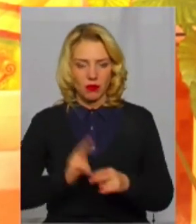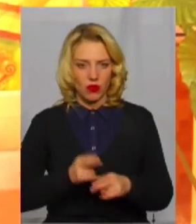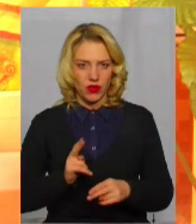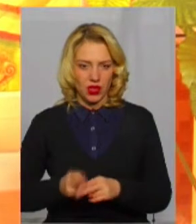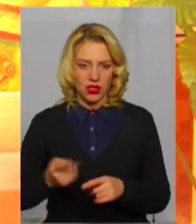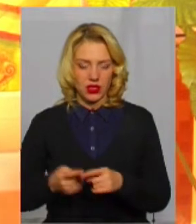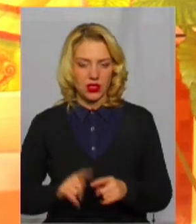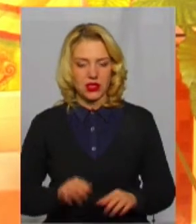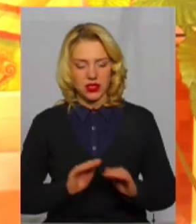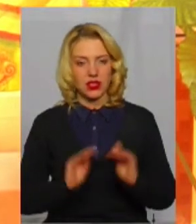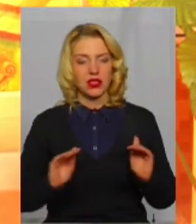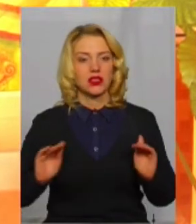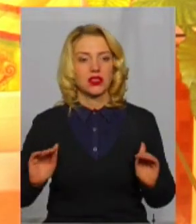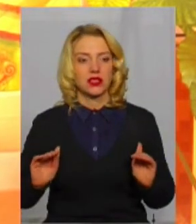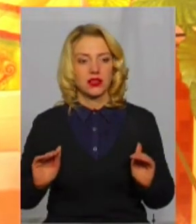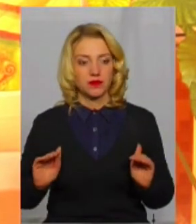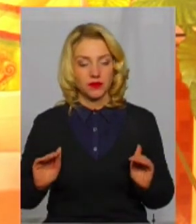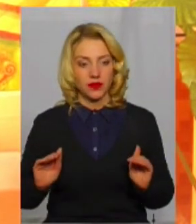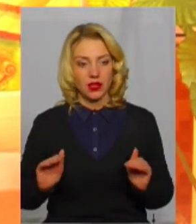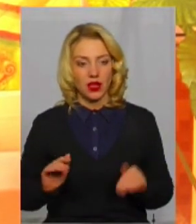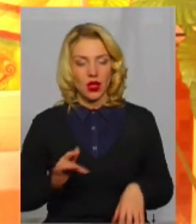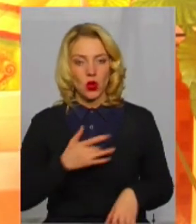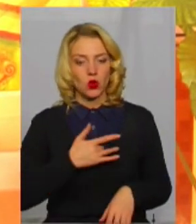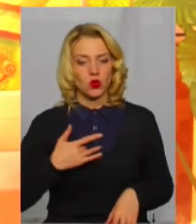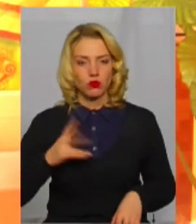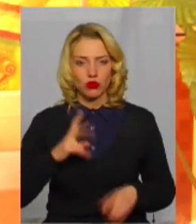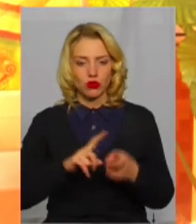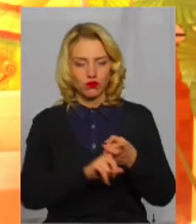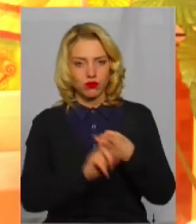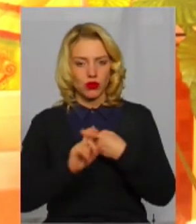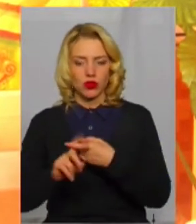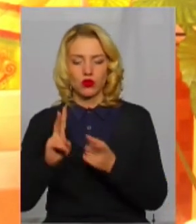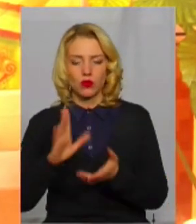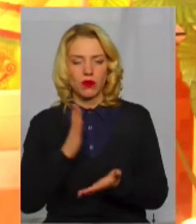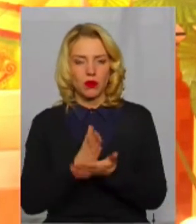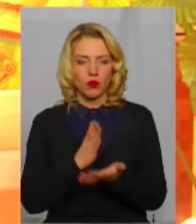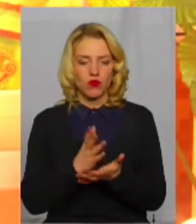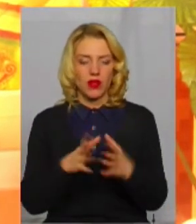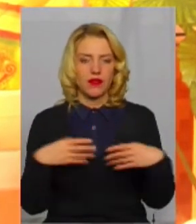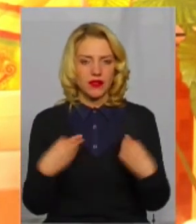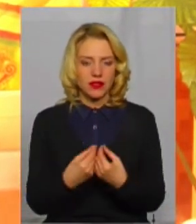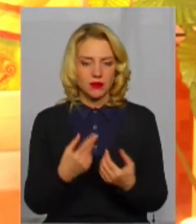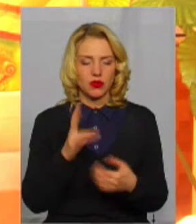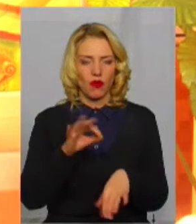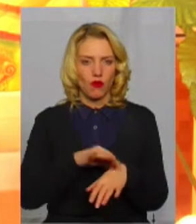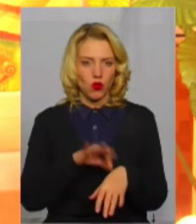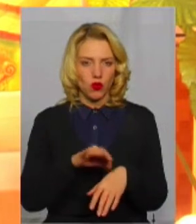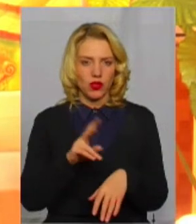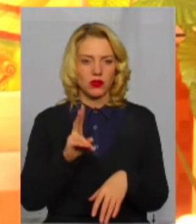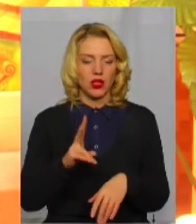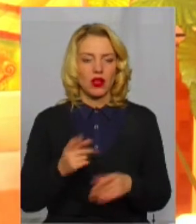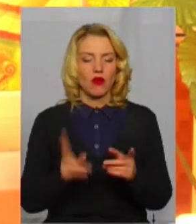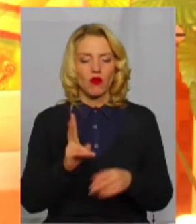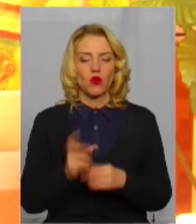з тубконтактів, які перебували в контакті з хворими на туберкульоз, діти, в яких